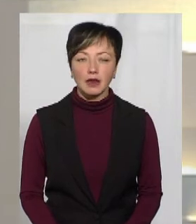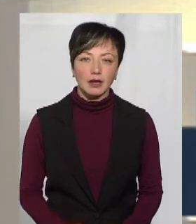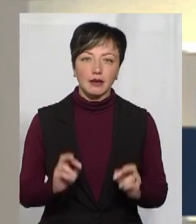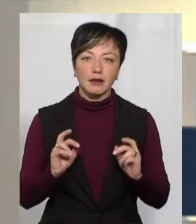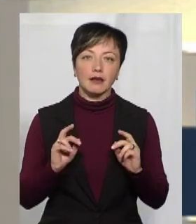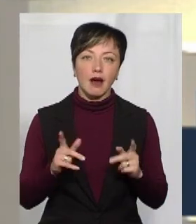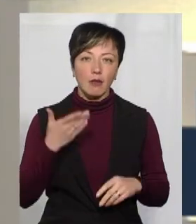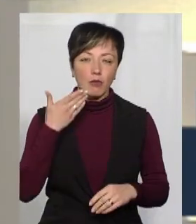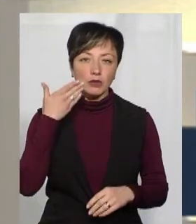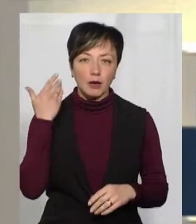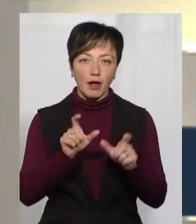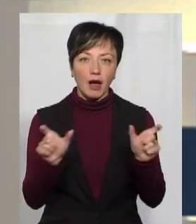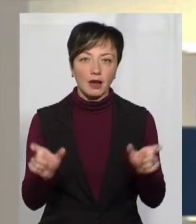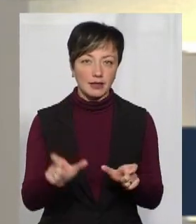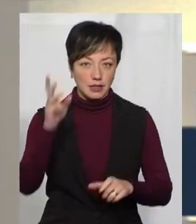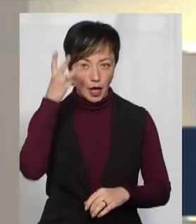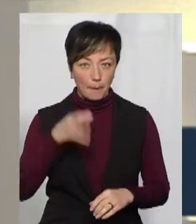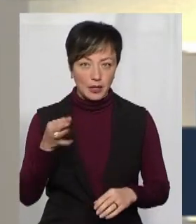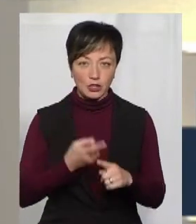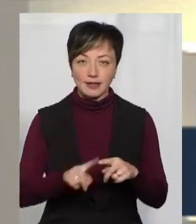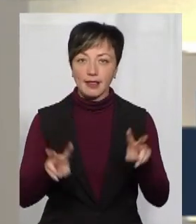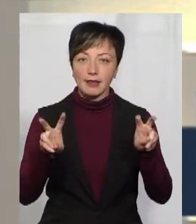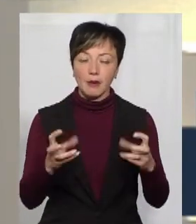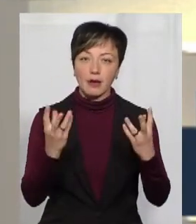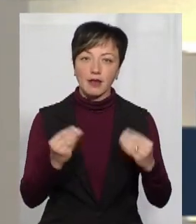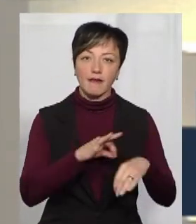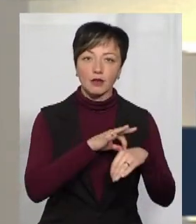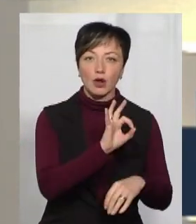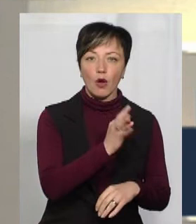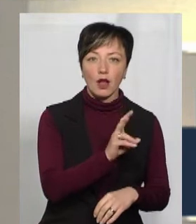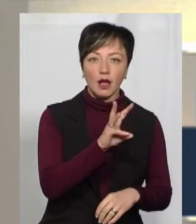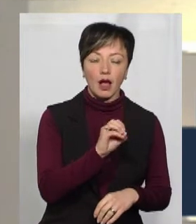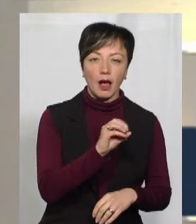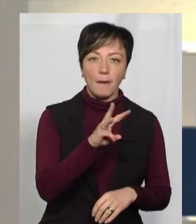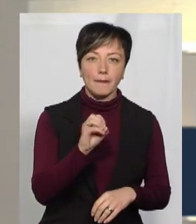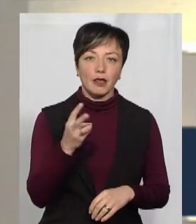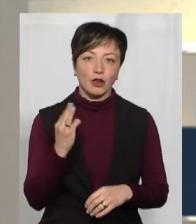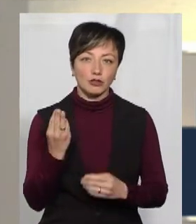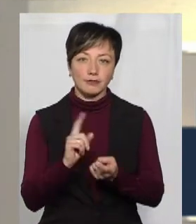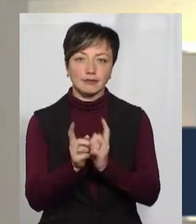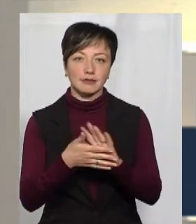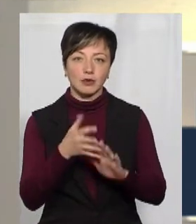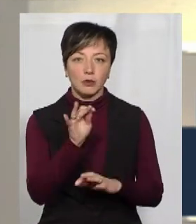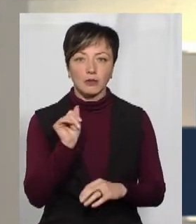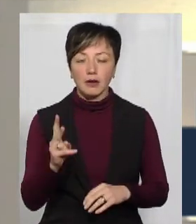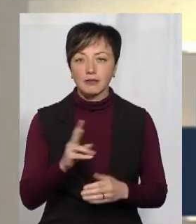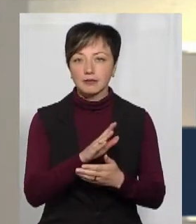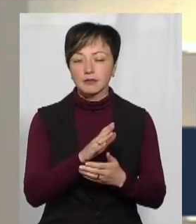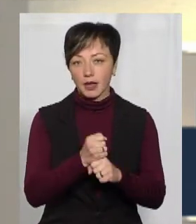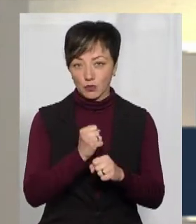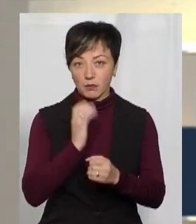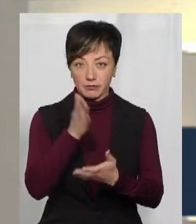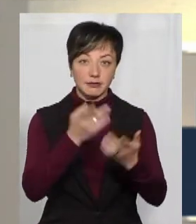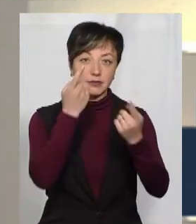Як послаблюватимуть карантин на Хмельниччині? Це тема дня. Мене звати Олена Кеміняш, на жестову мову перекладає Ольга Рибак. Працюємо для вас